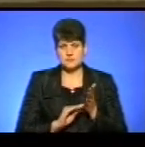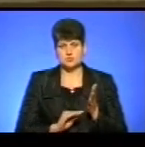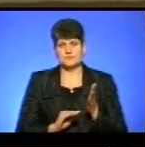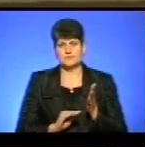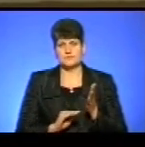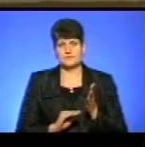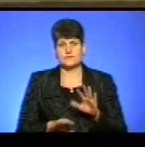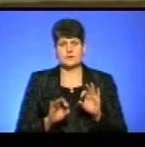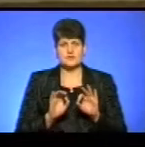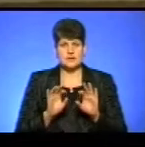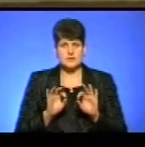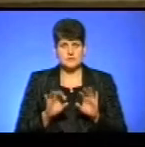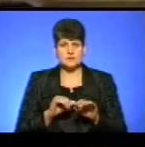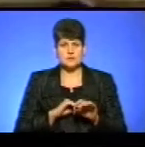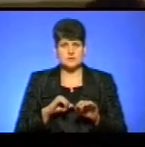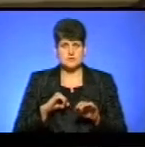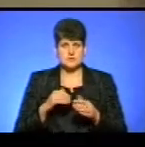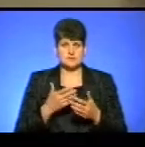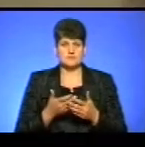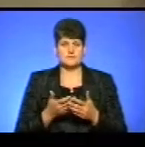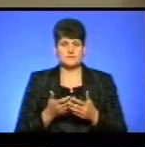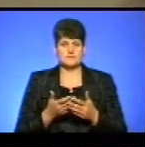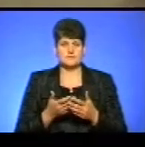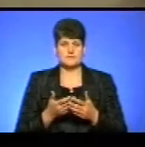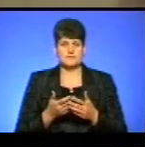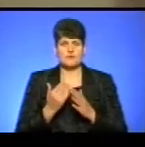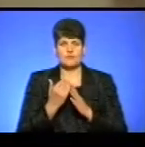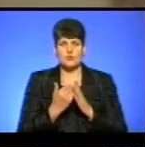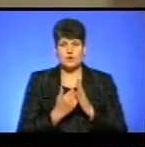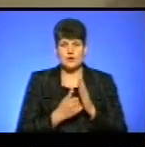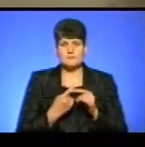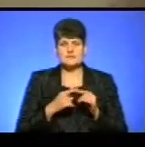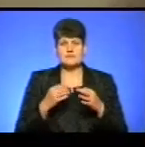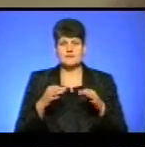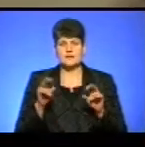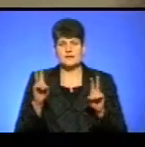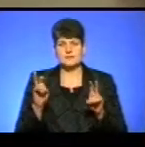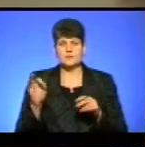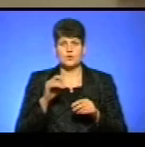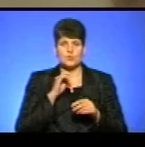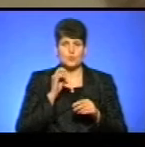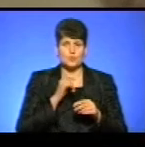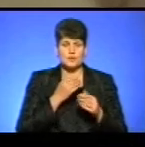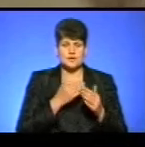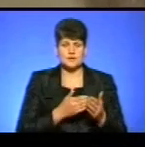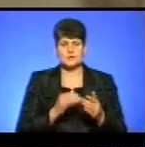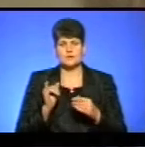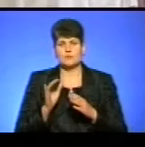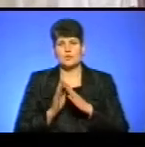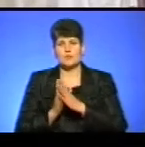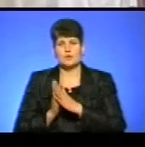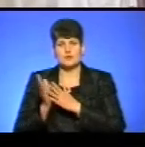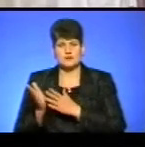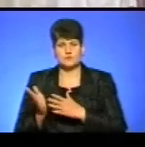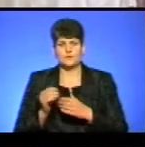декламірують, вірші читають. А в програмі це вільна тема, там і про Україну, і про молитву.